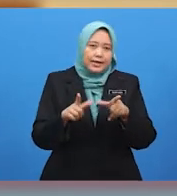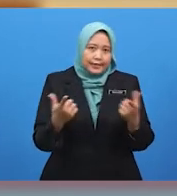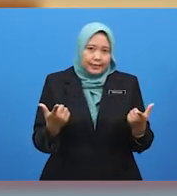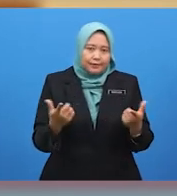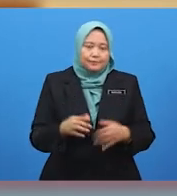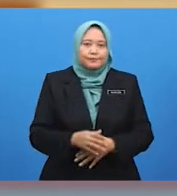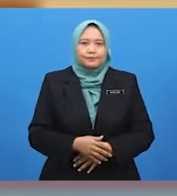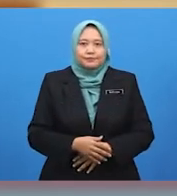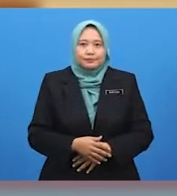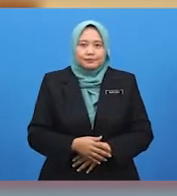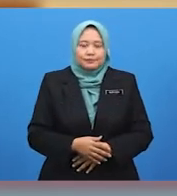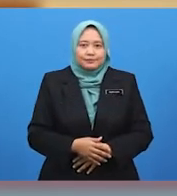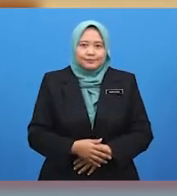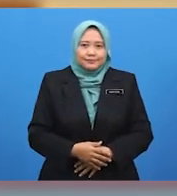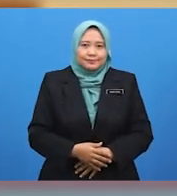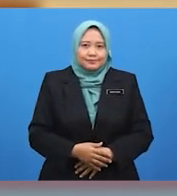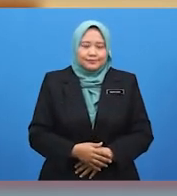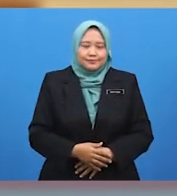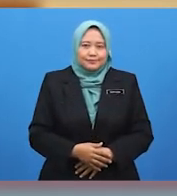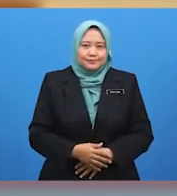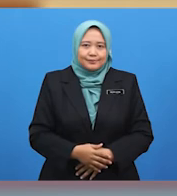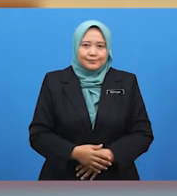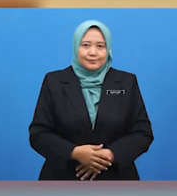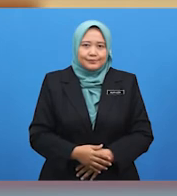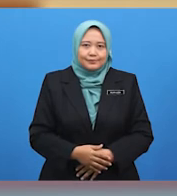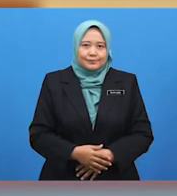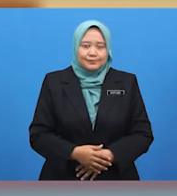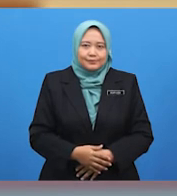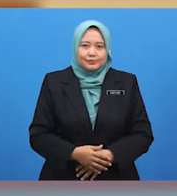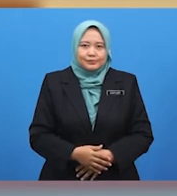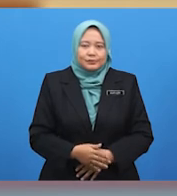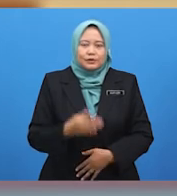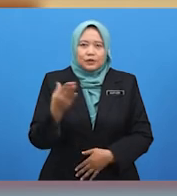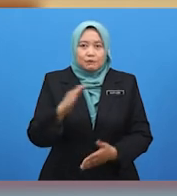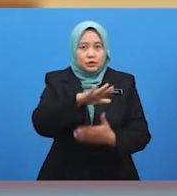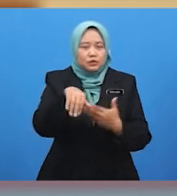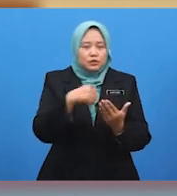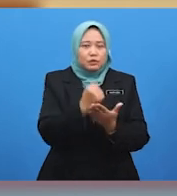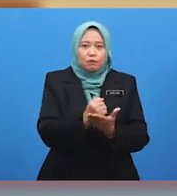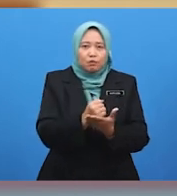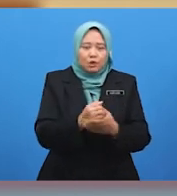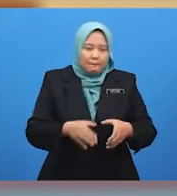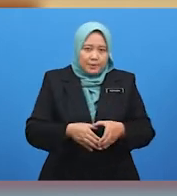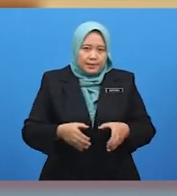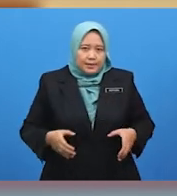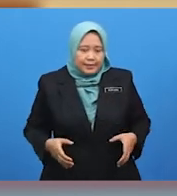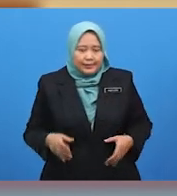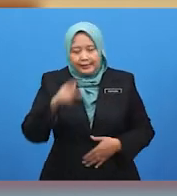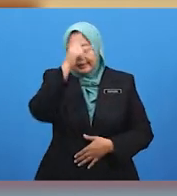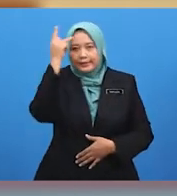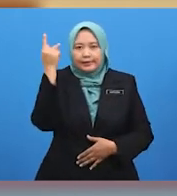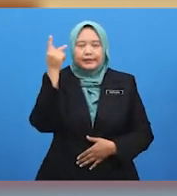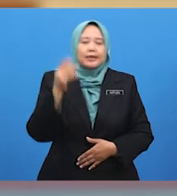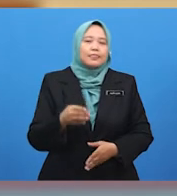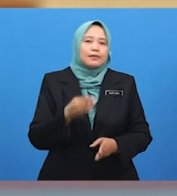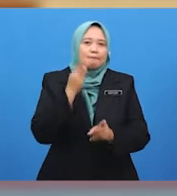sebegini? Oh, pernah. Hebat kamu. Kamu semua berani kerana benar. Tahniah. Bagi tepukan untuk